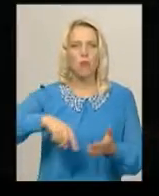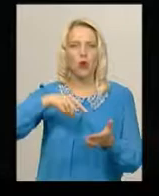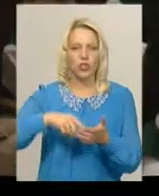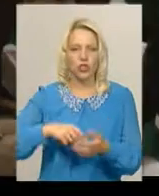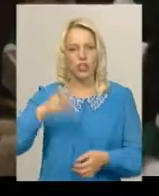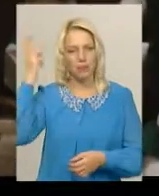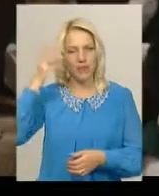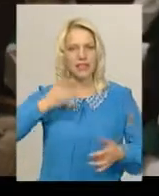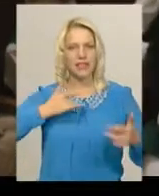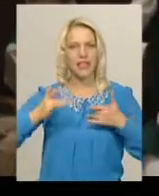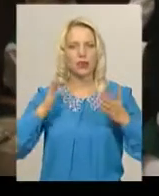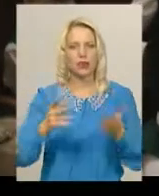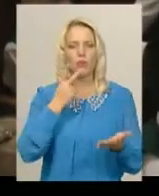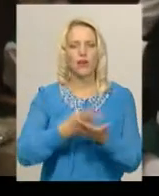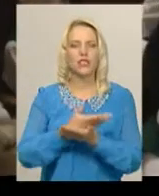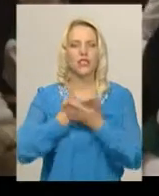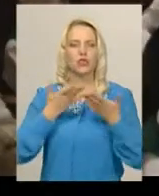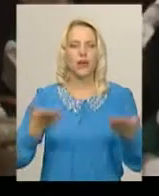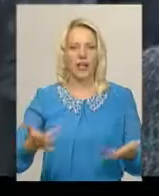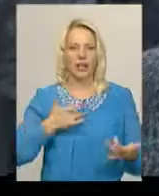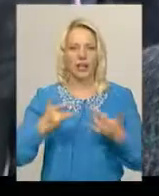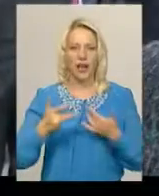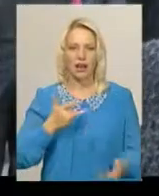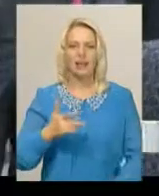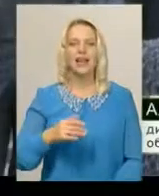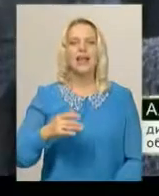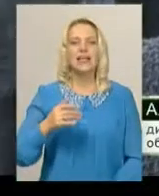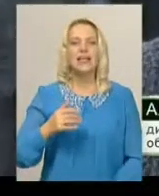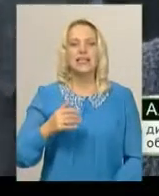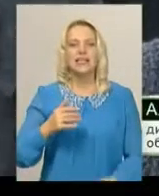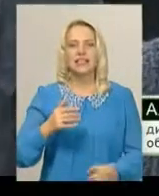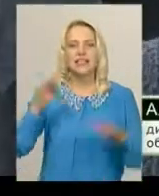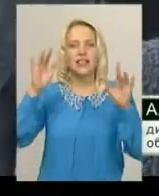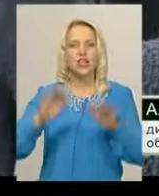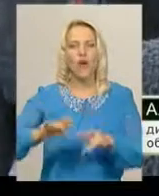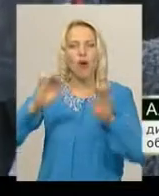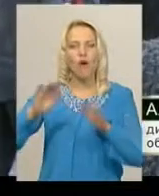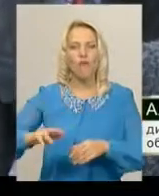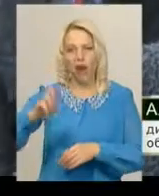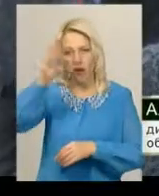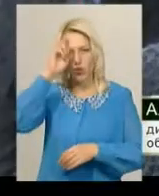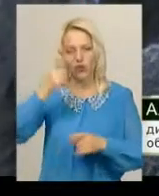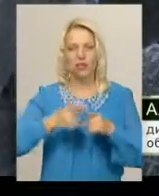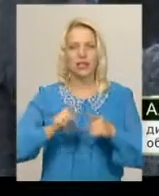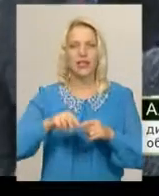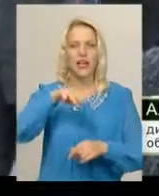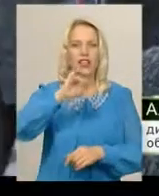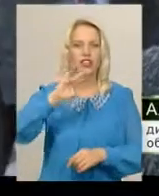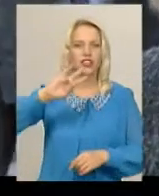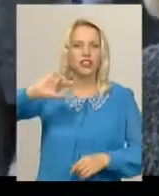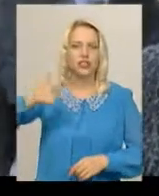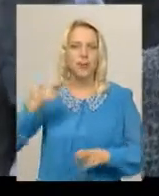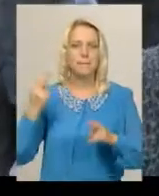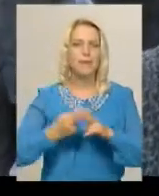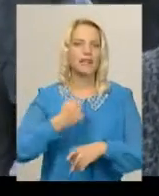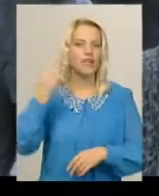«Ляльок» презентуватимуть виставу «Снігова королева». Це вистава тіньова, без звуку, все побудовано на